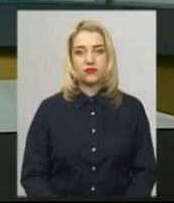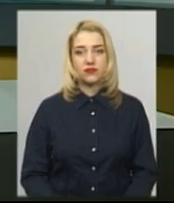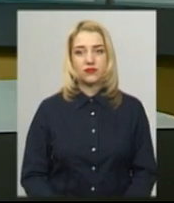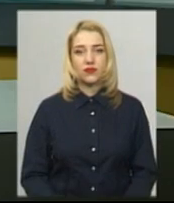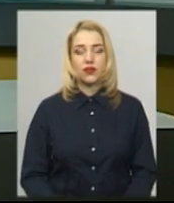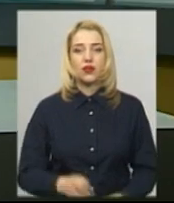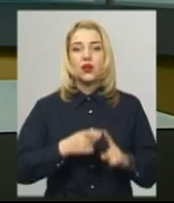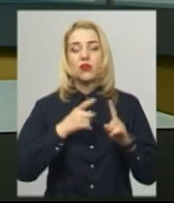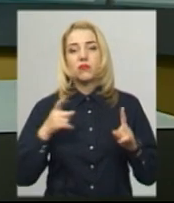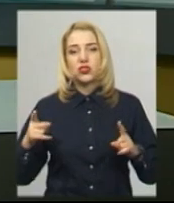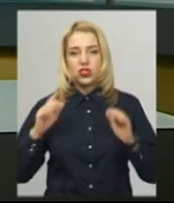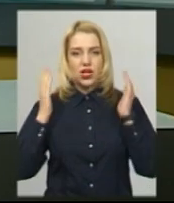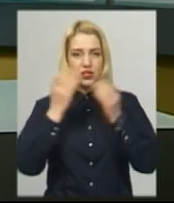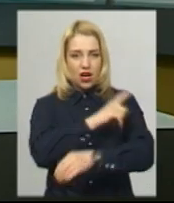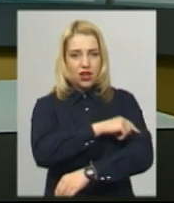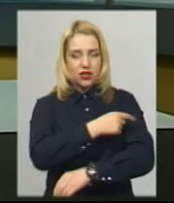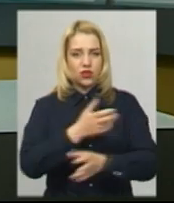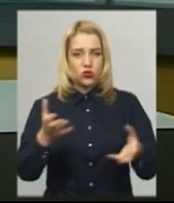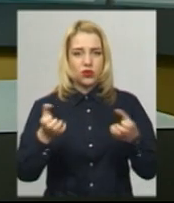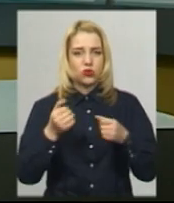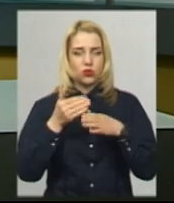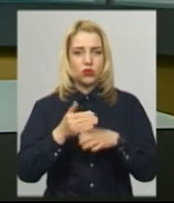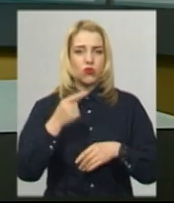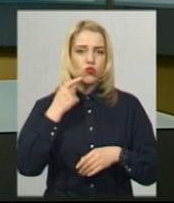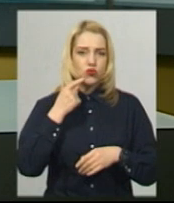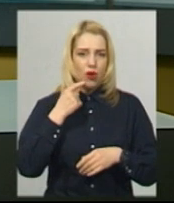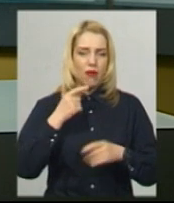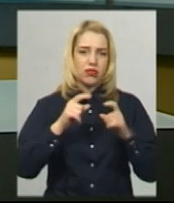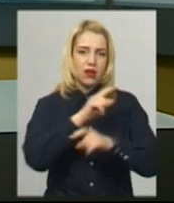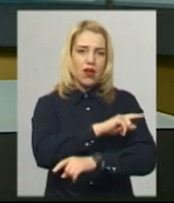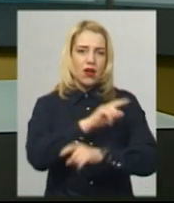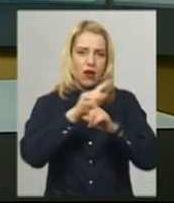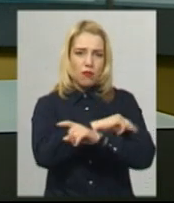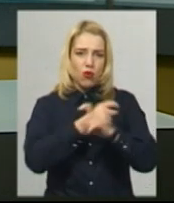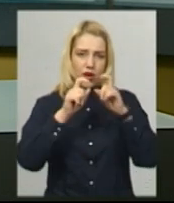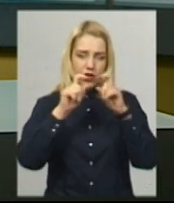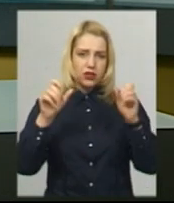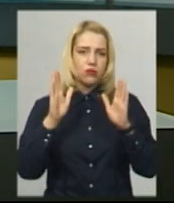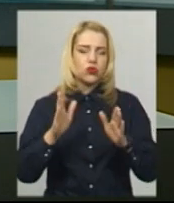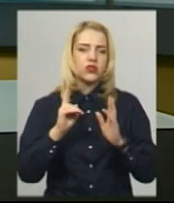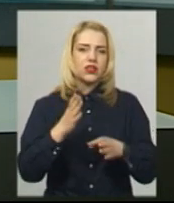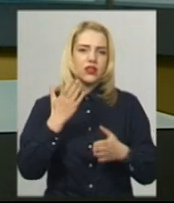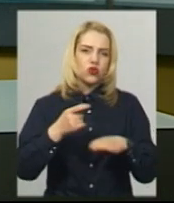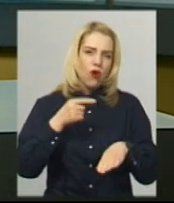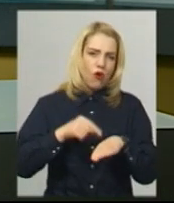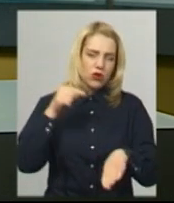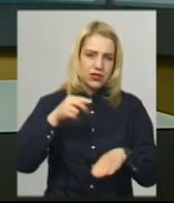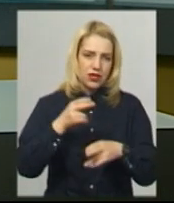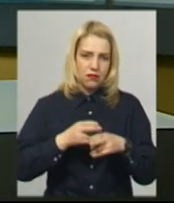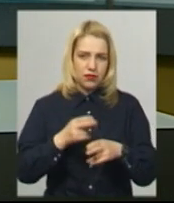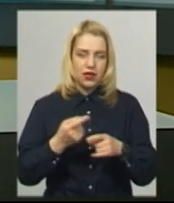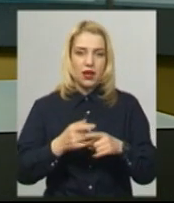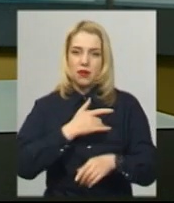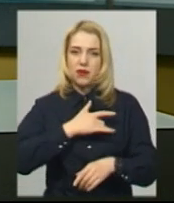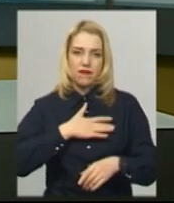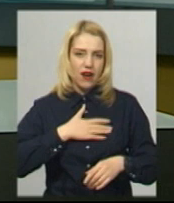Під час карантину отримати допомогу у стомат-поліклініках можна лише за наявності гострого болю. Приватні стоматологи